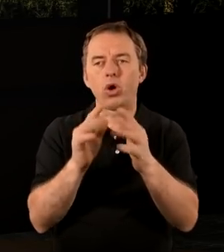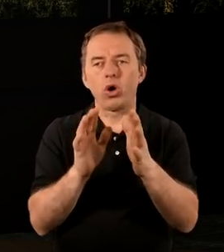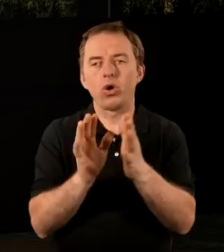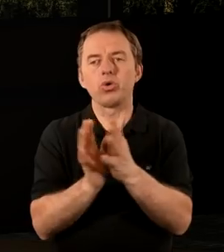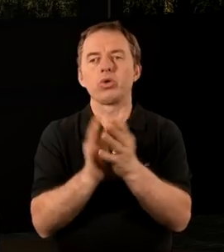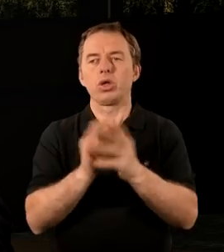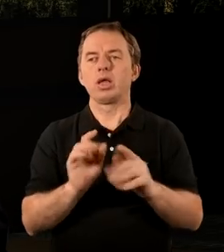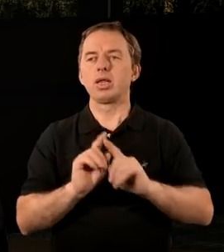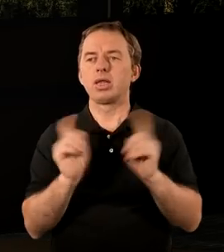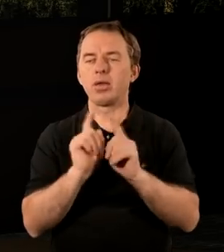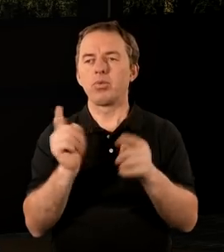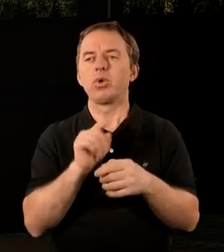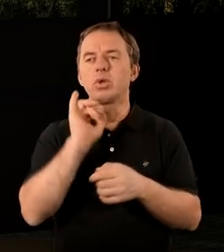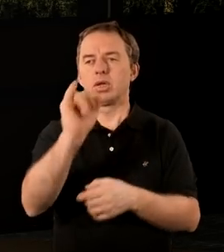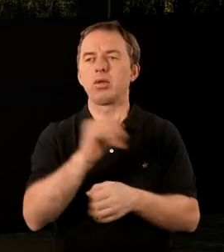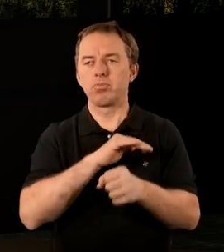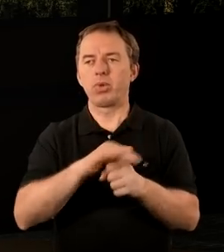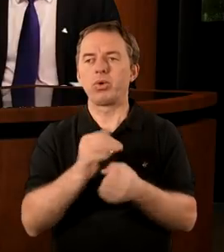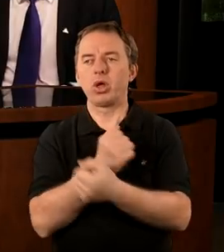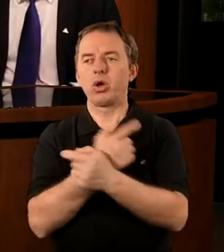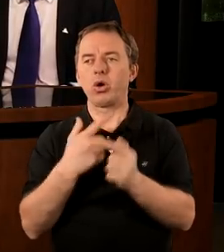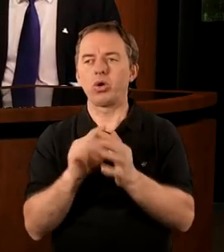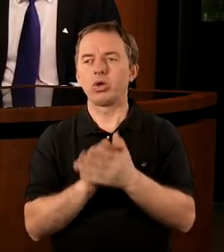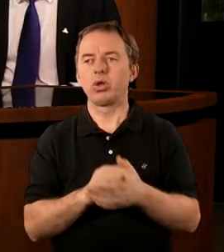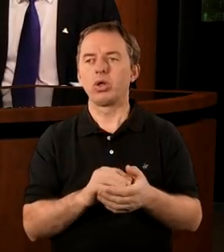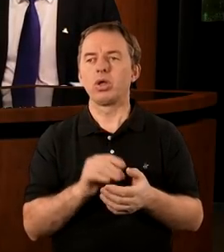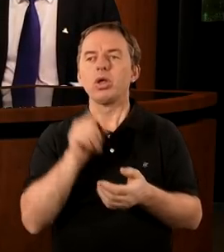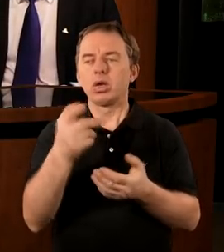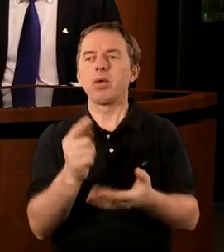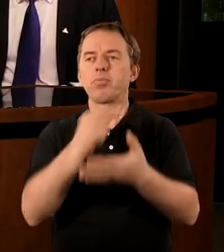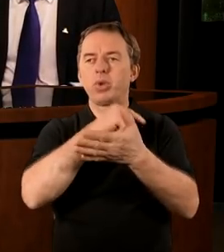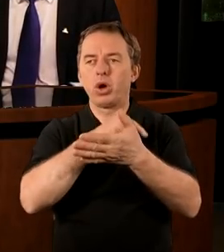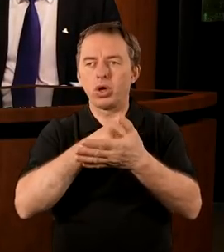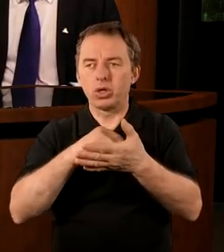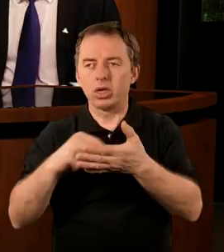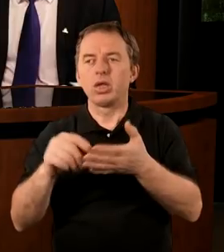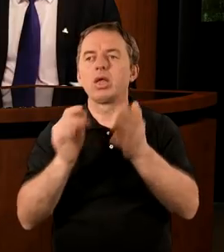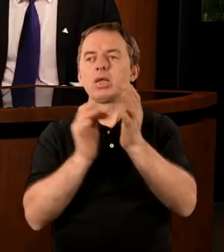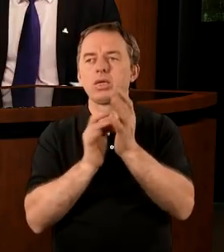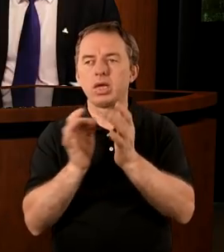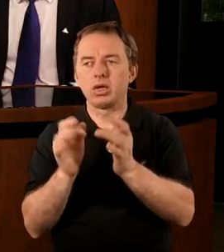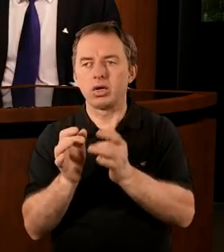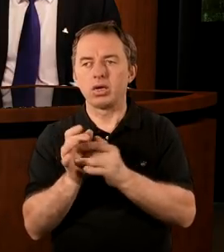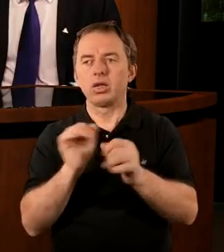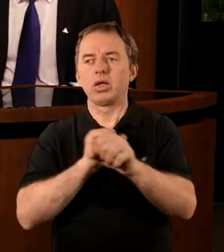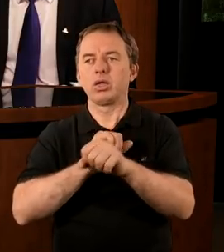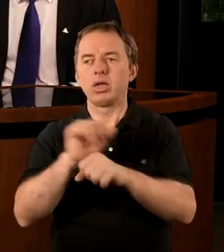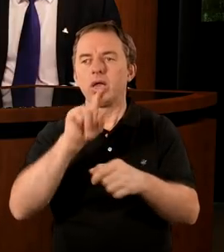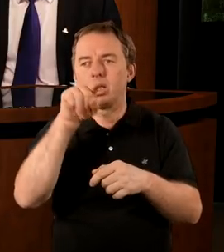Kościół, bo przecież jest to symbol pełni Kościoła. Może warto tutaj właśnie to podkreślić, że Jezus jest